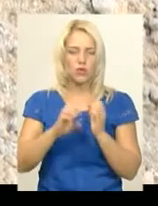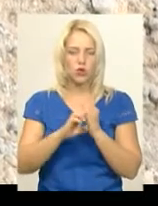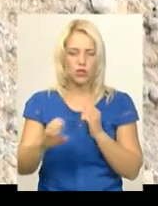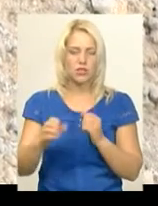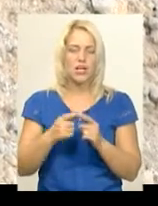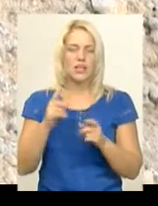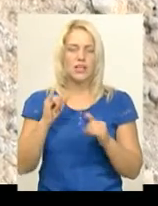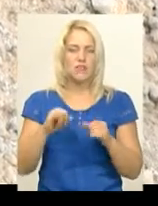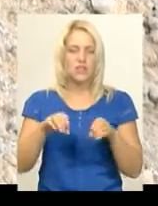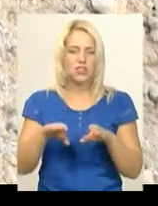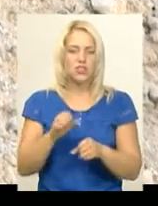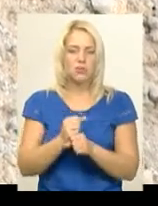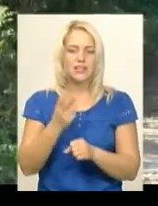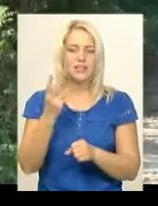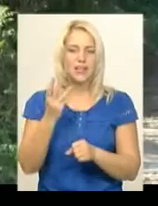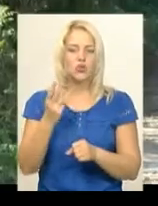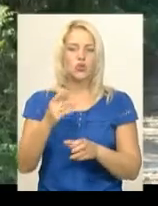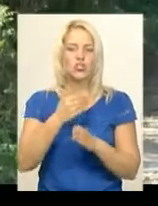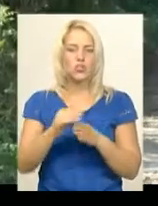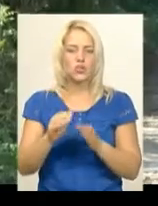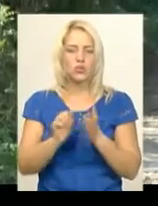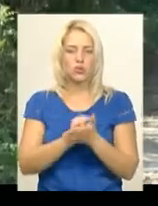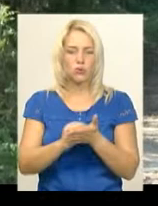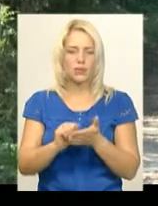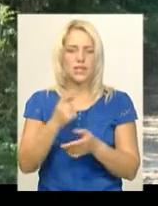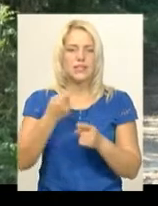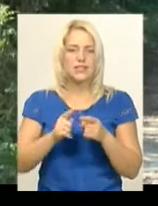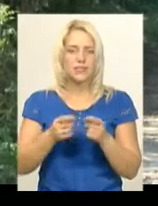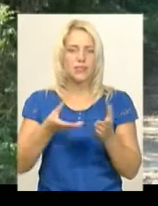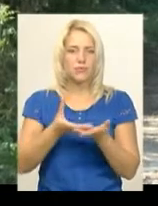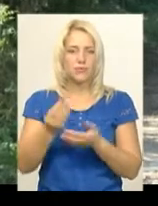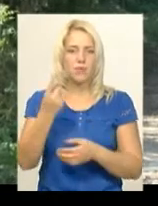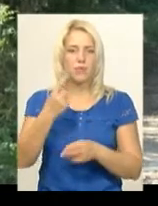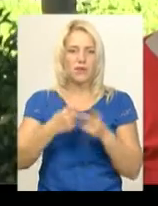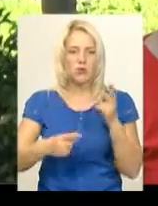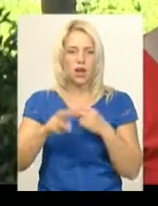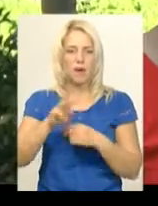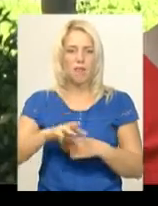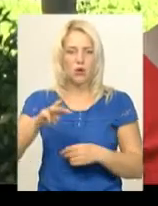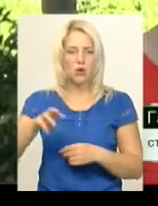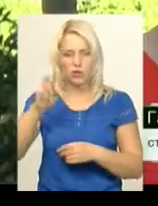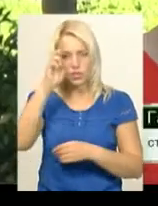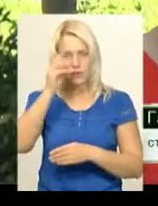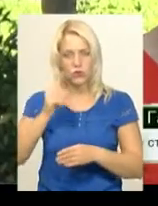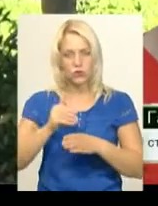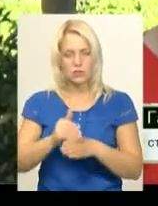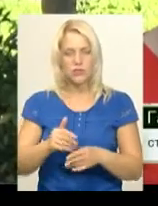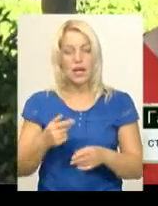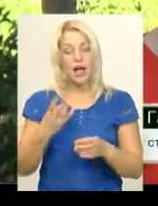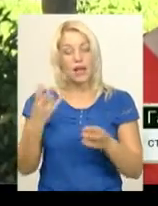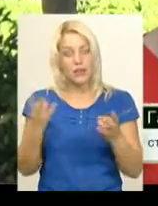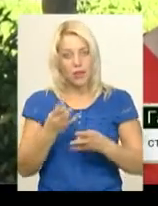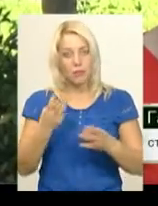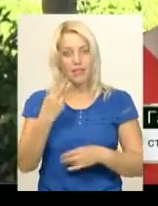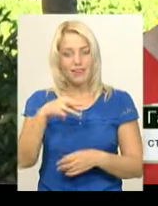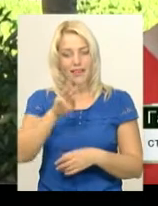третю частину водогону, на що пішло півтора мільйони гривень державної субвенції. Її надала міська рада. Нам ще приблизно десь треба 3 мільйони. Ці